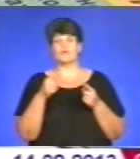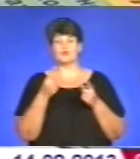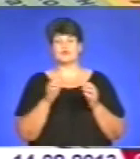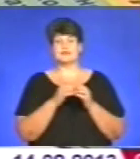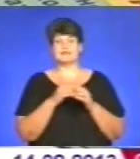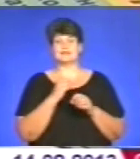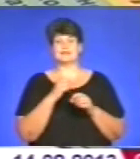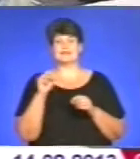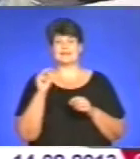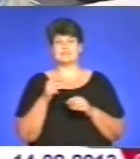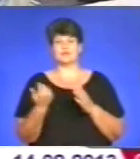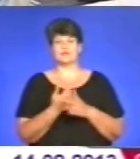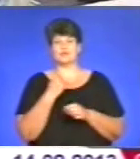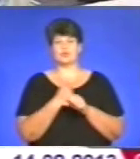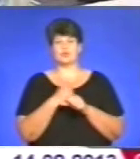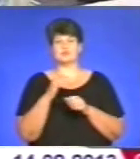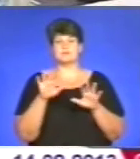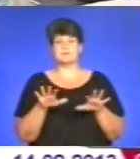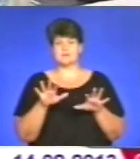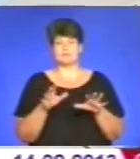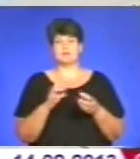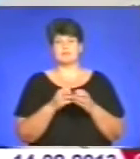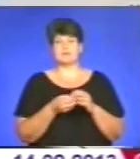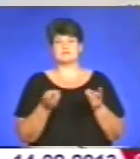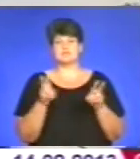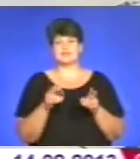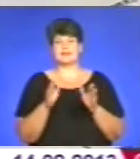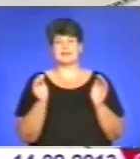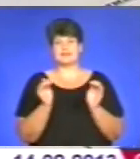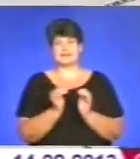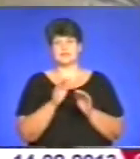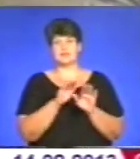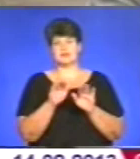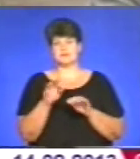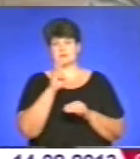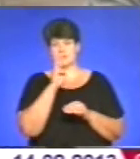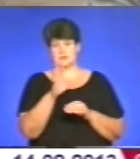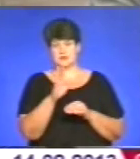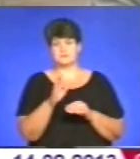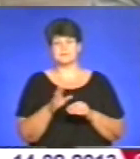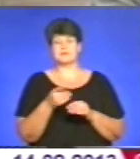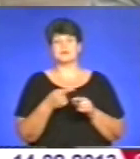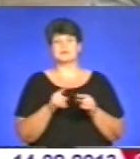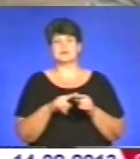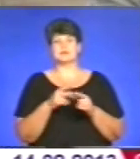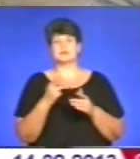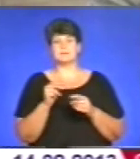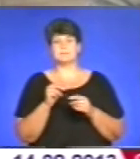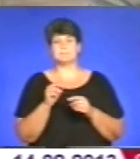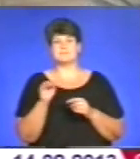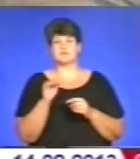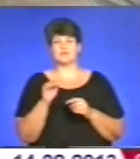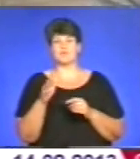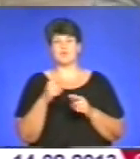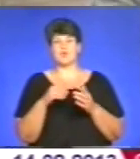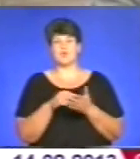робочих місць. Проблемою на ринку праці залишається низький рівень заробітної плати. За нами при цьому спільникуваному обліку відомостей